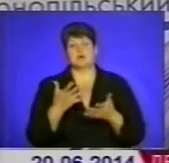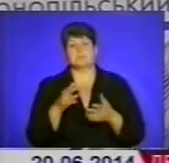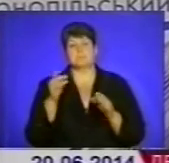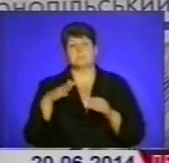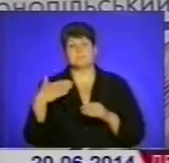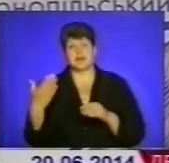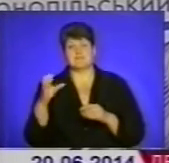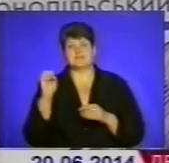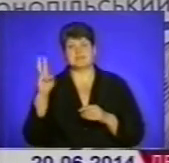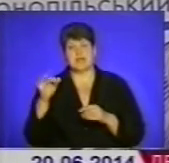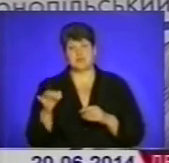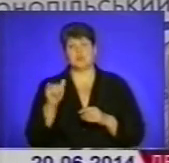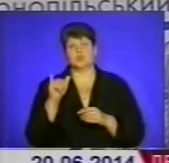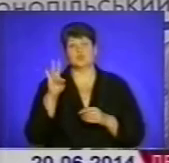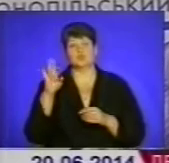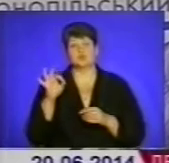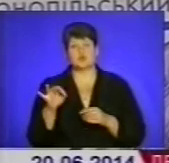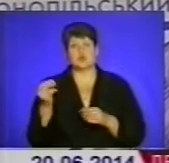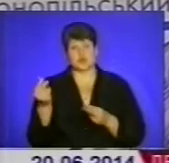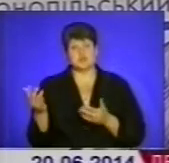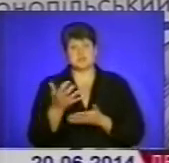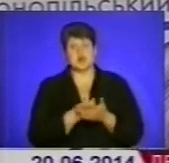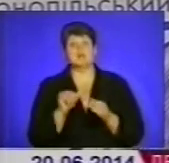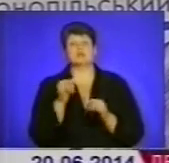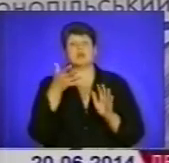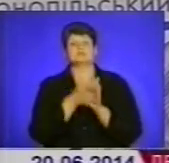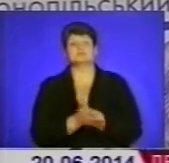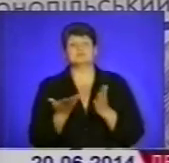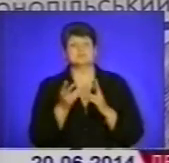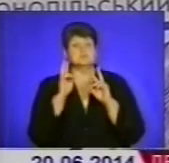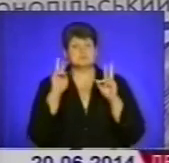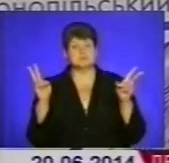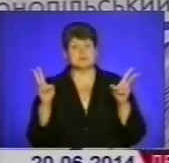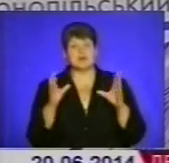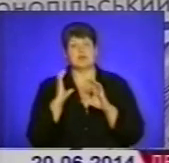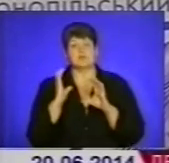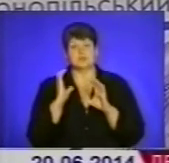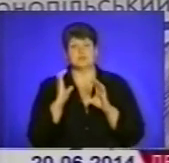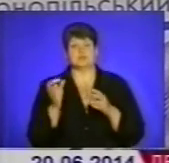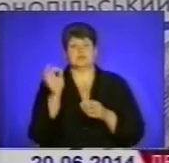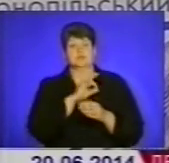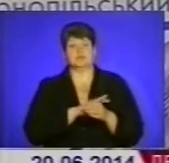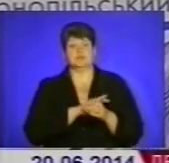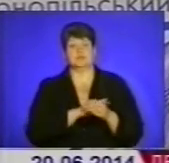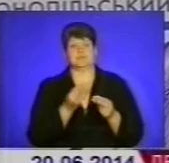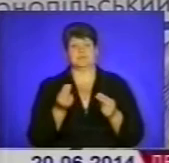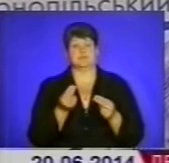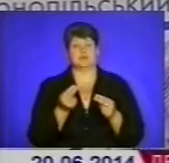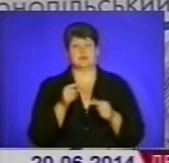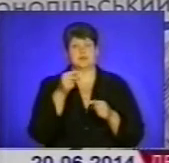кошти також були зібрані, куди вони були потрачені, ми не знаємо. Тому що автобусами вони користувалися, які проплачувалися з цієї скриньки,